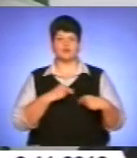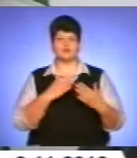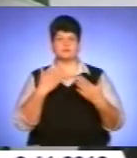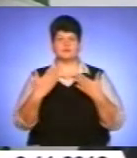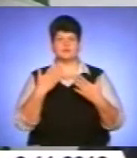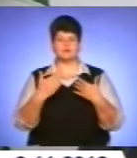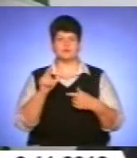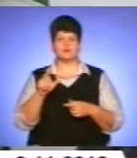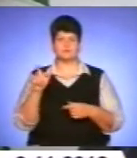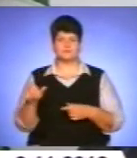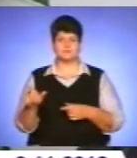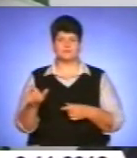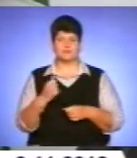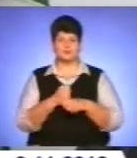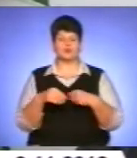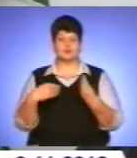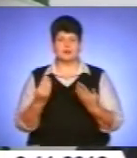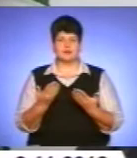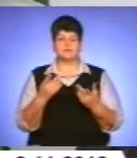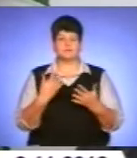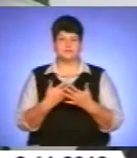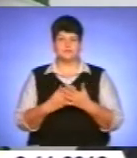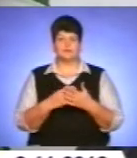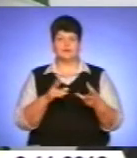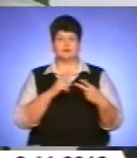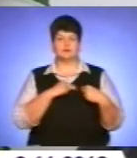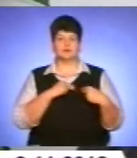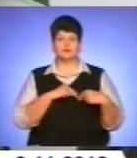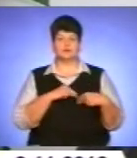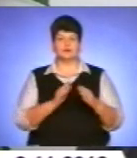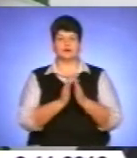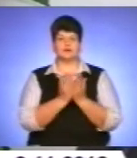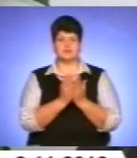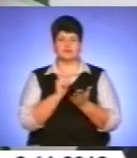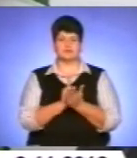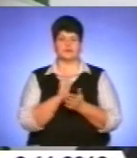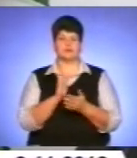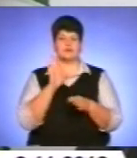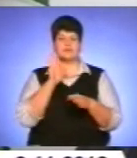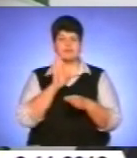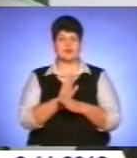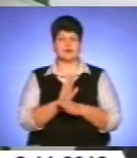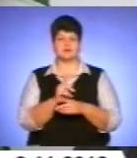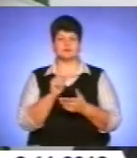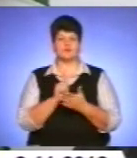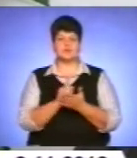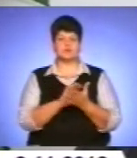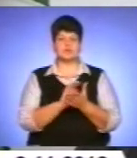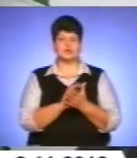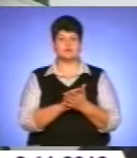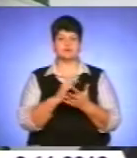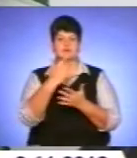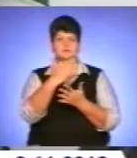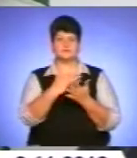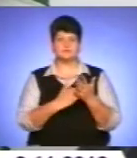роботодавцем. Тобто, оформлена є трудові книжка, наказ, людину повинен ознайомити з регламентом